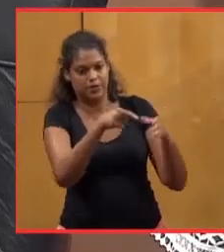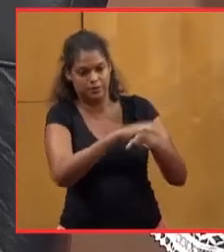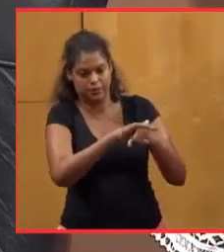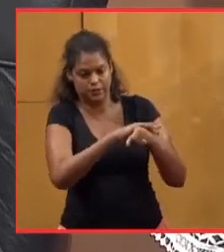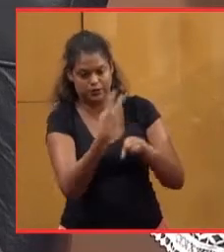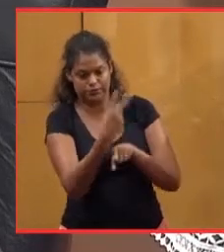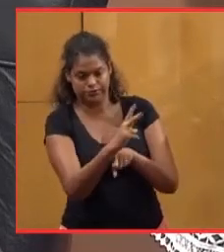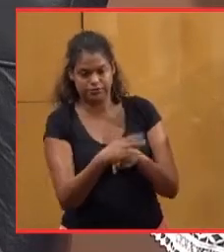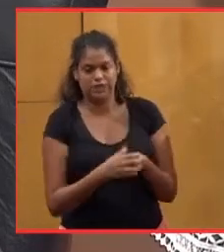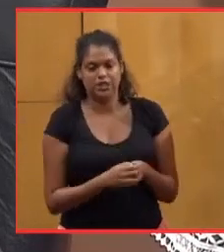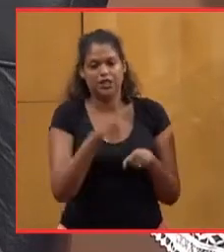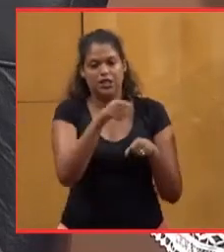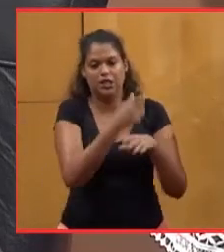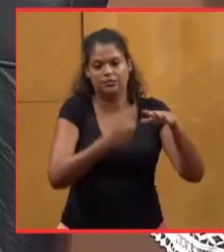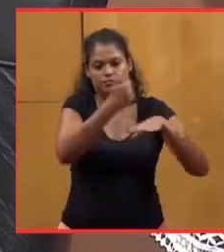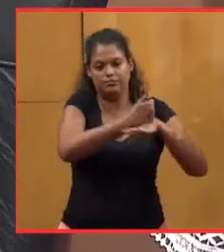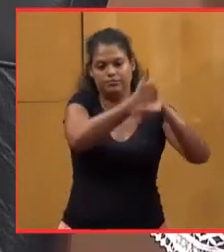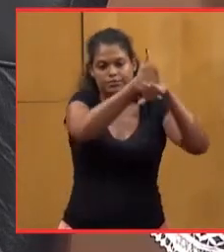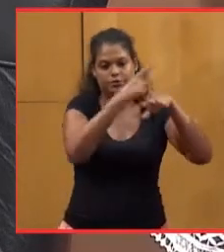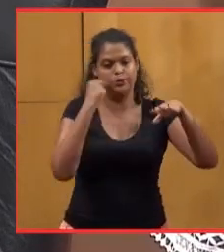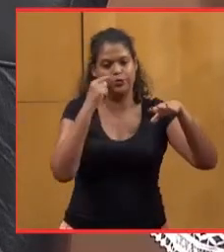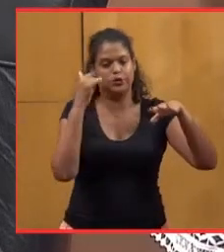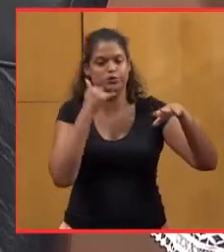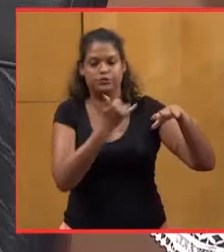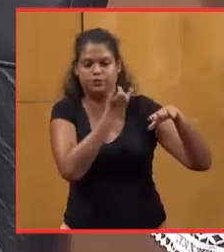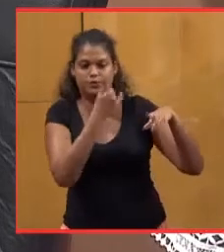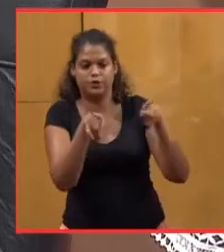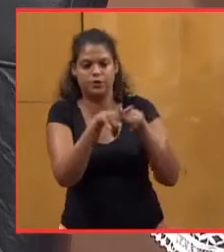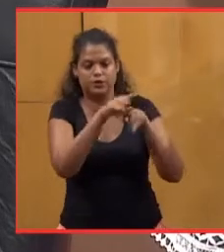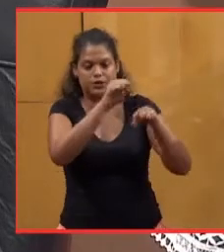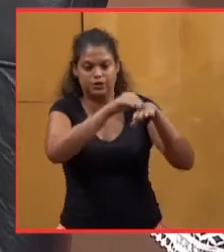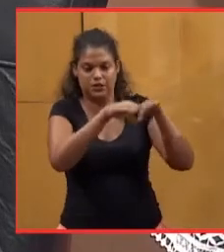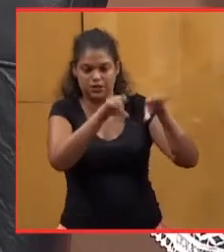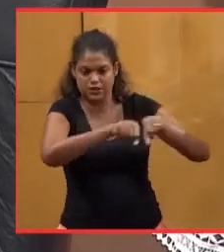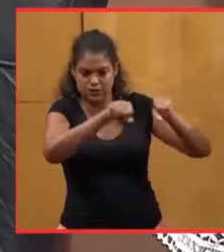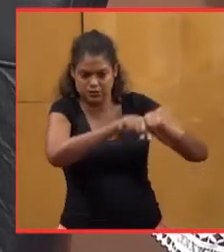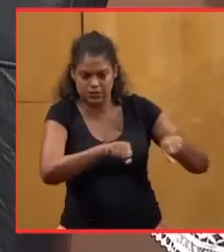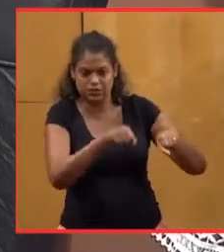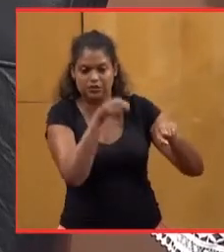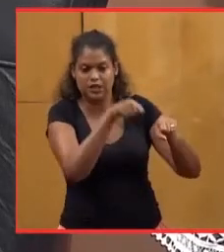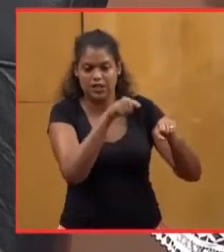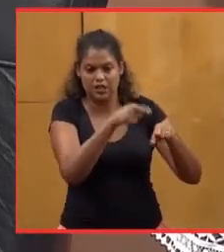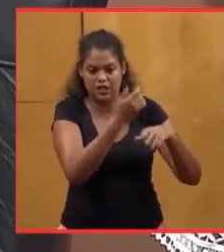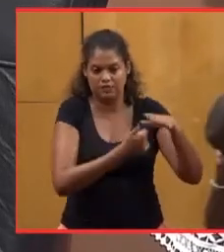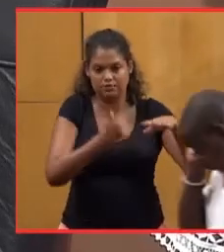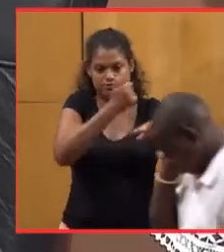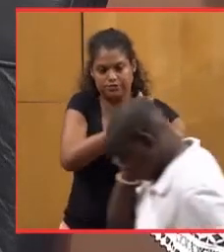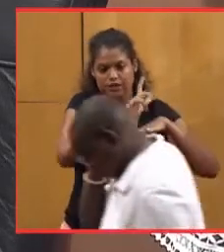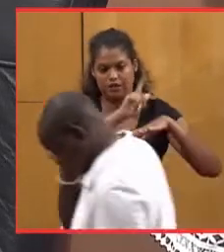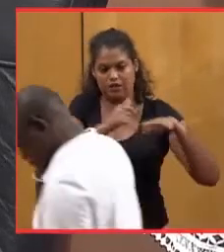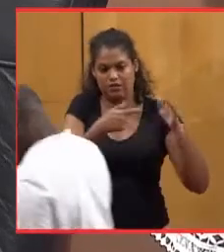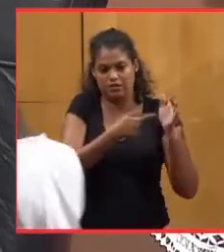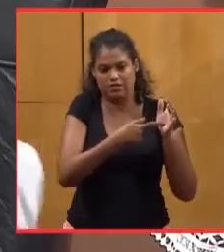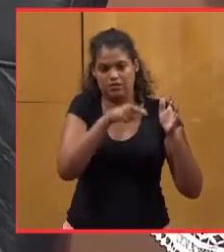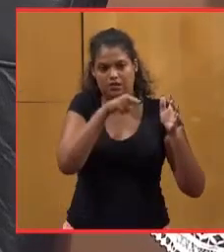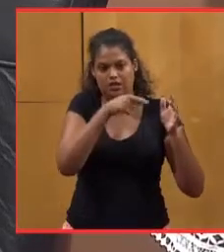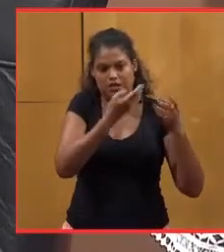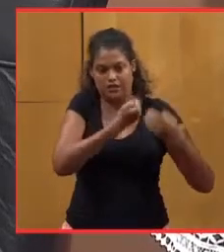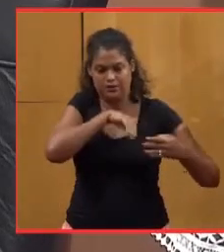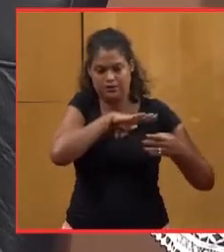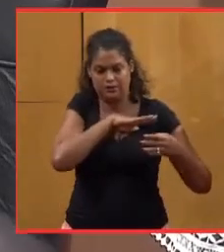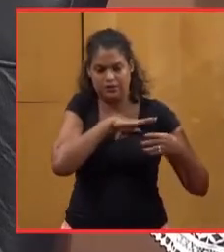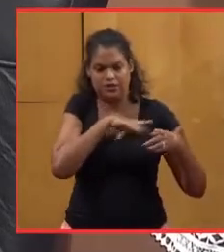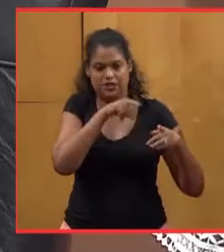chance avec à sa tête Alfred Marie-Jeanne et son conseil exécutif, appris ses fonctions et ses responsabilités au niveau de la